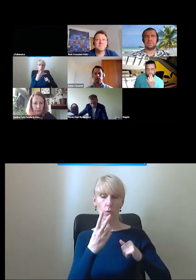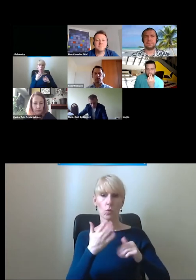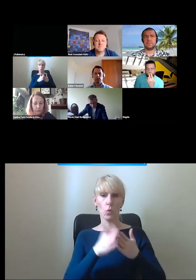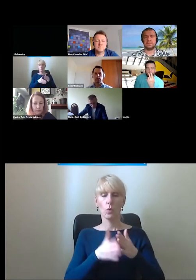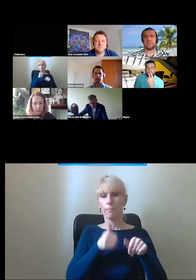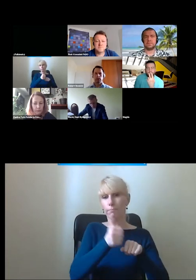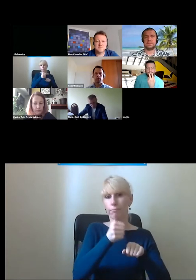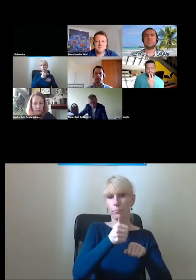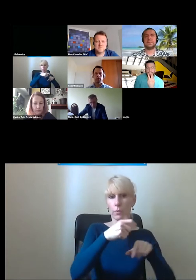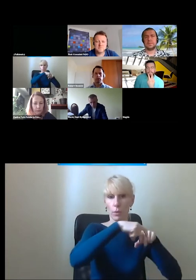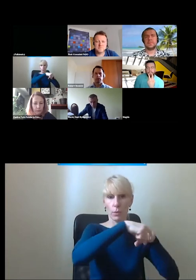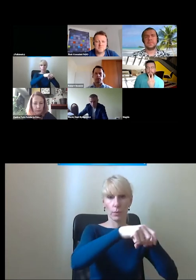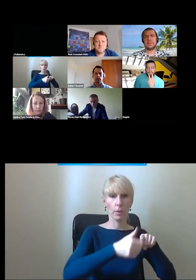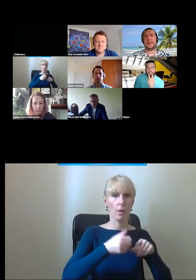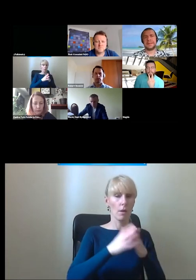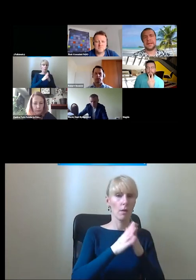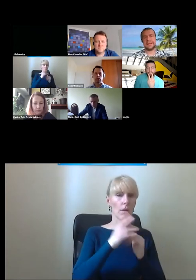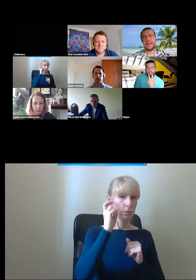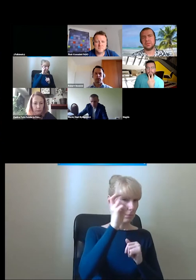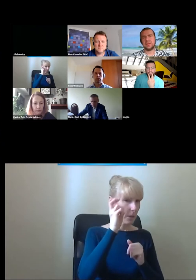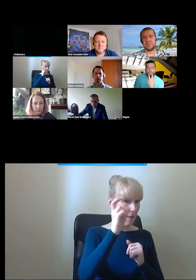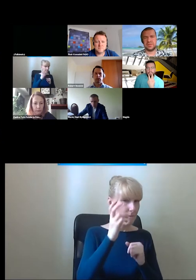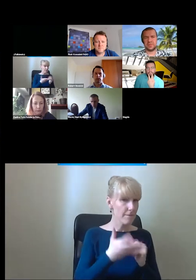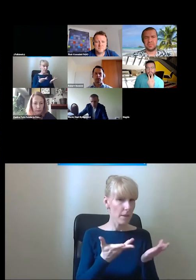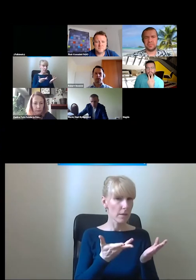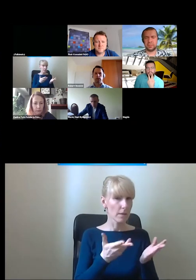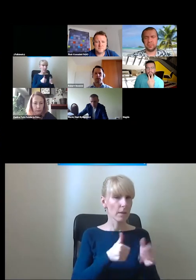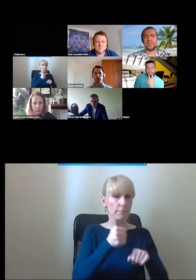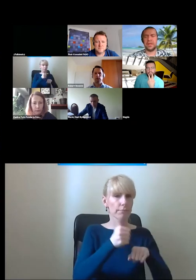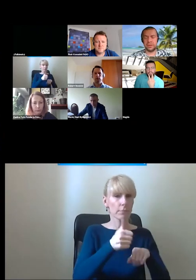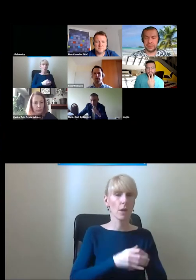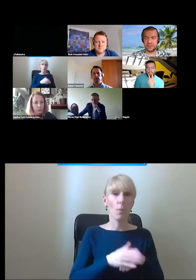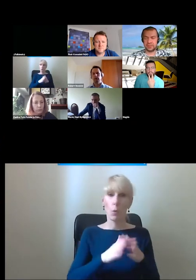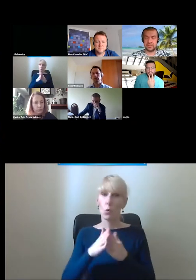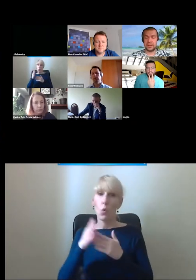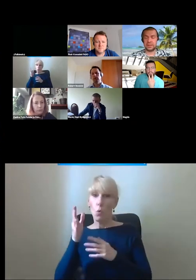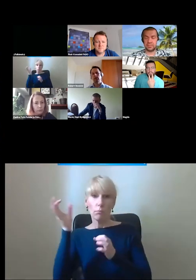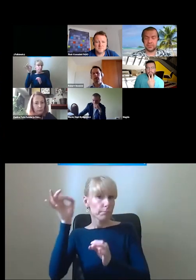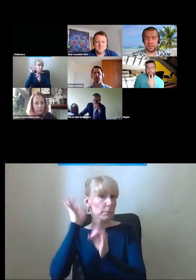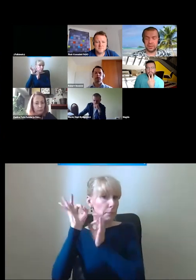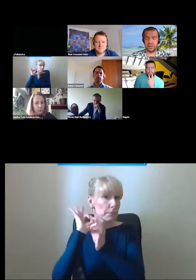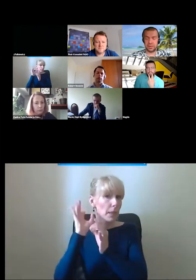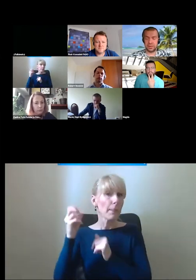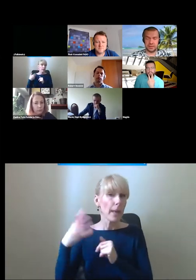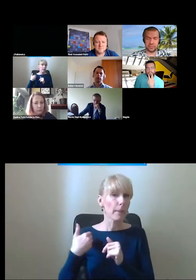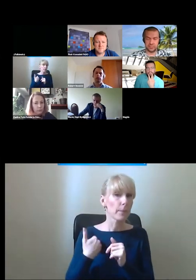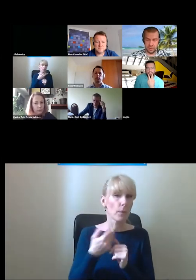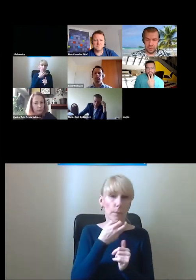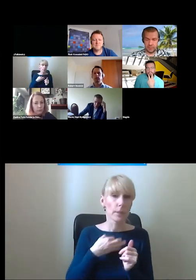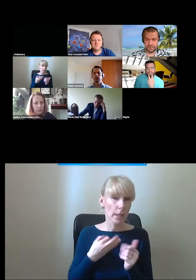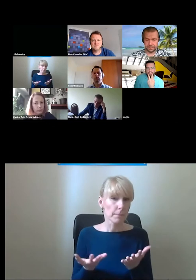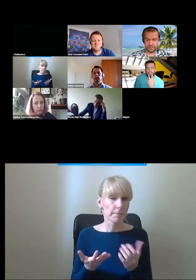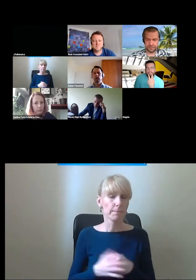tramwajowe, o których chyba pan ochroniarz się pytał. Tak, tak. No tam właśnie to było, bo było w tym rejonie nazwijmy. Tak. To było w tym rejonie. to